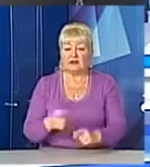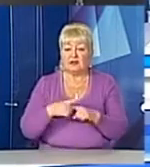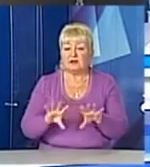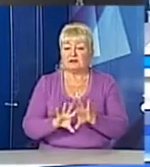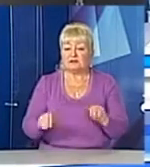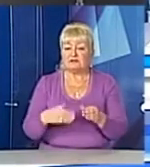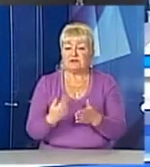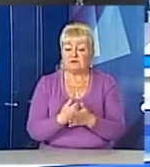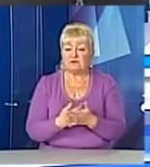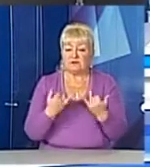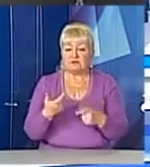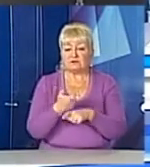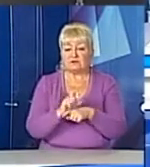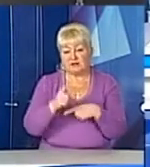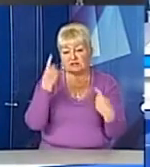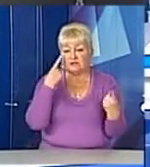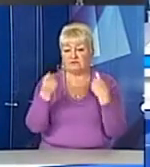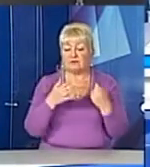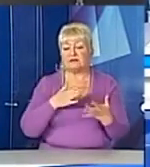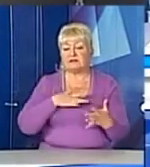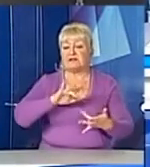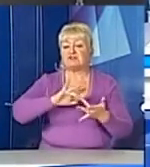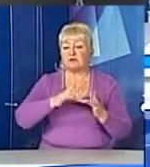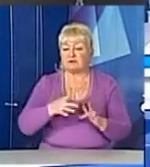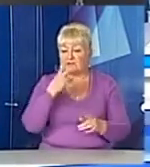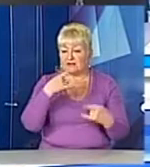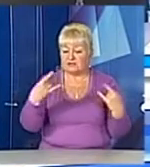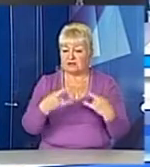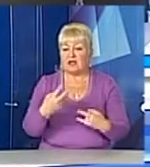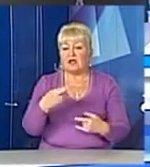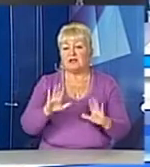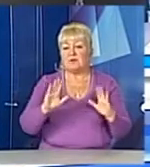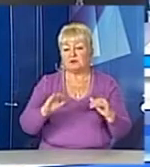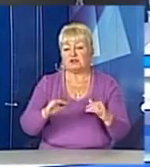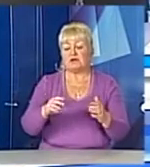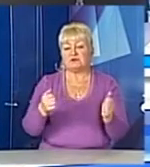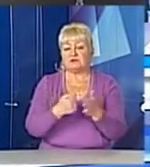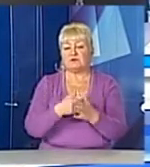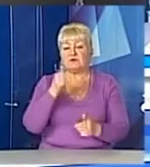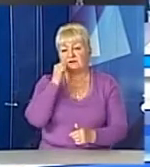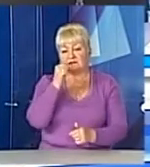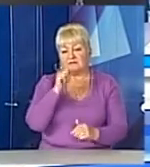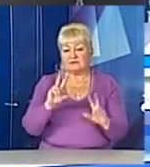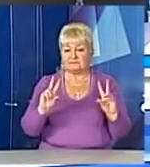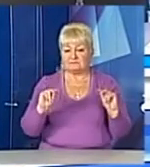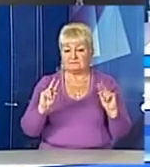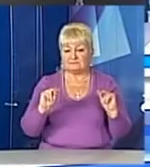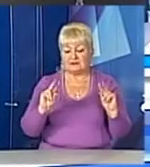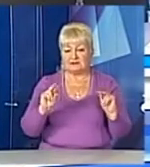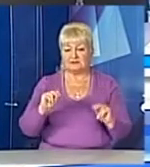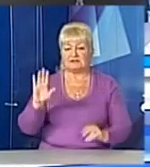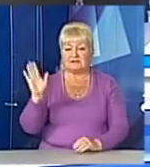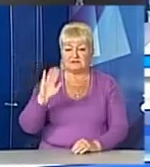цьому у нас все. Більше інформації на інтернет-порталі львів.тв. Я ж прощаюся з вами до 20.30, то її підсумуємо.